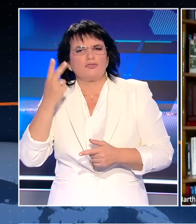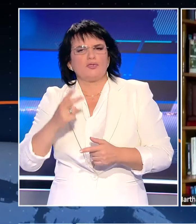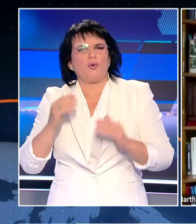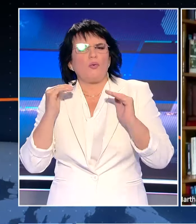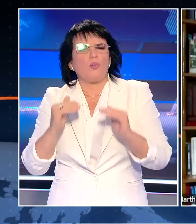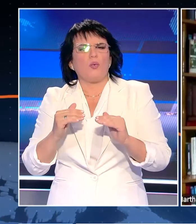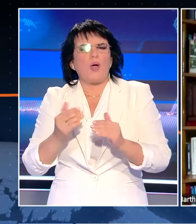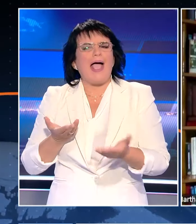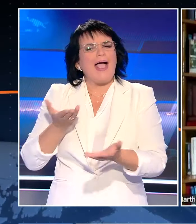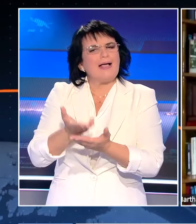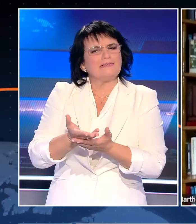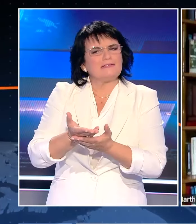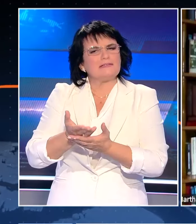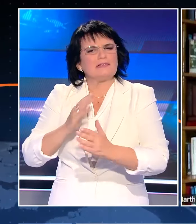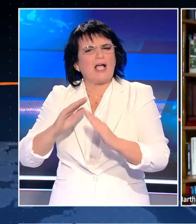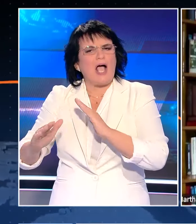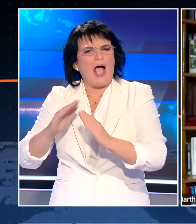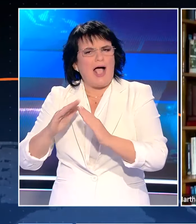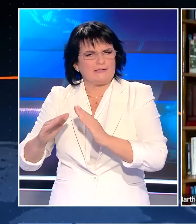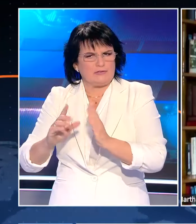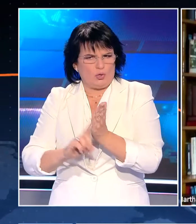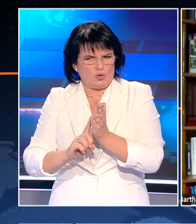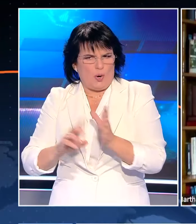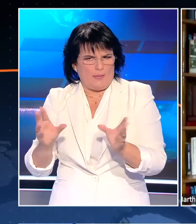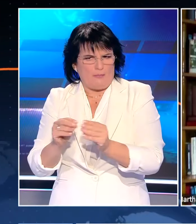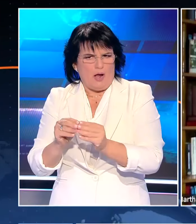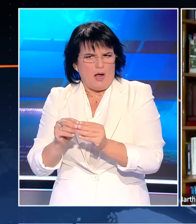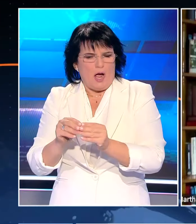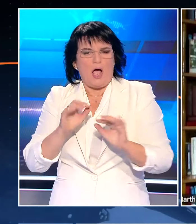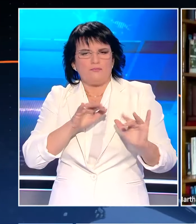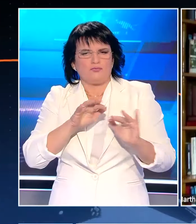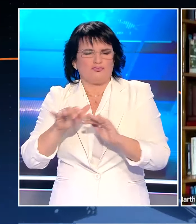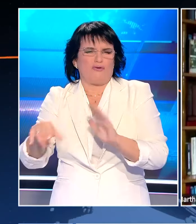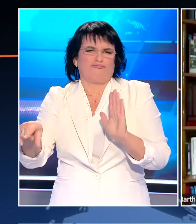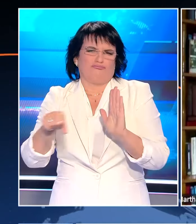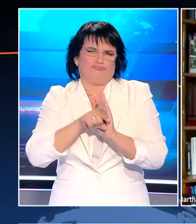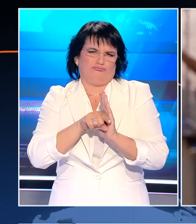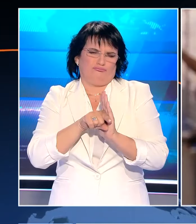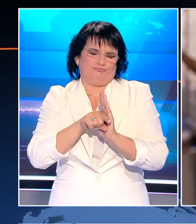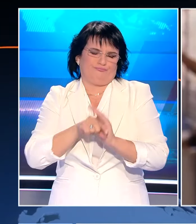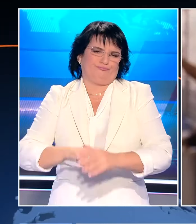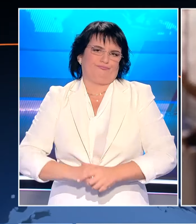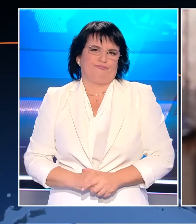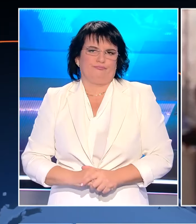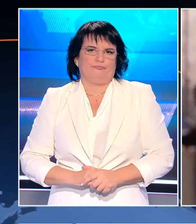όμως να αφηχανούνται γεγήματος.